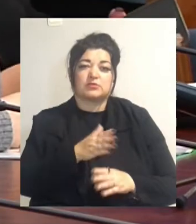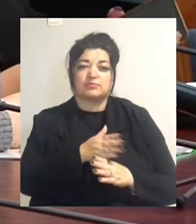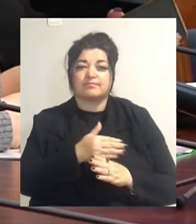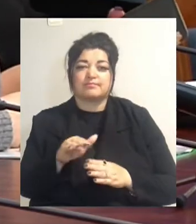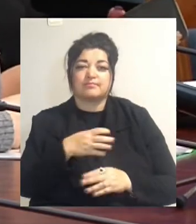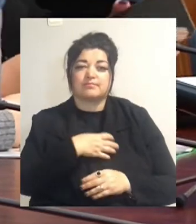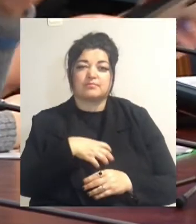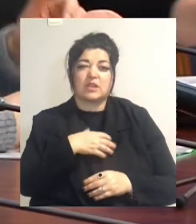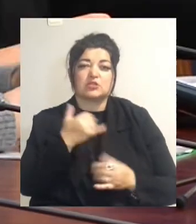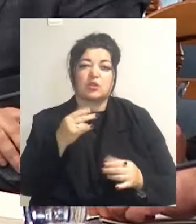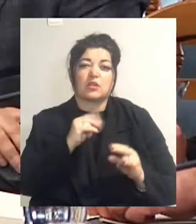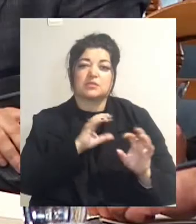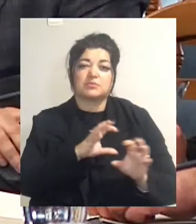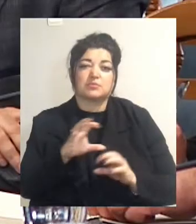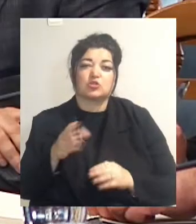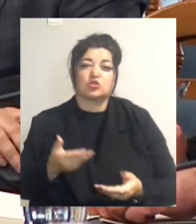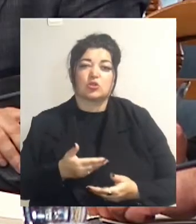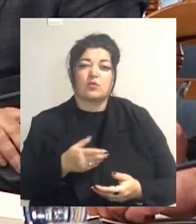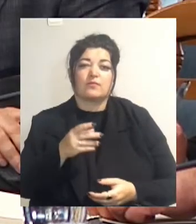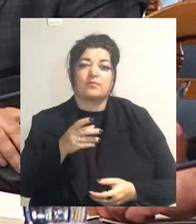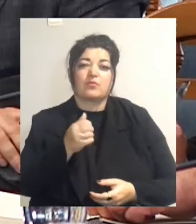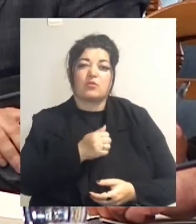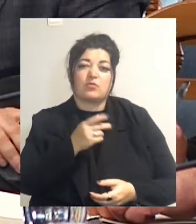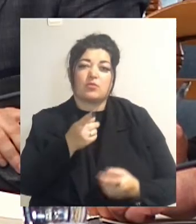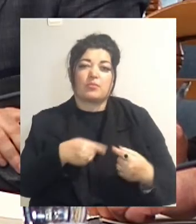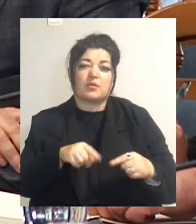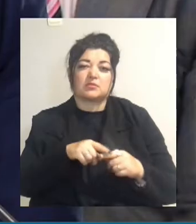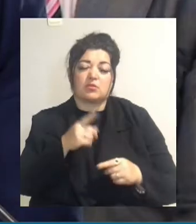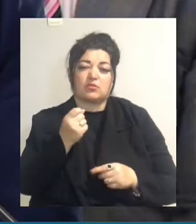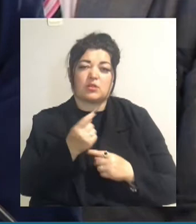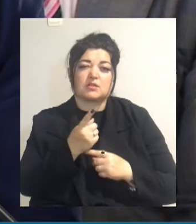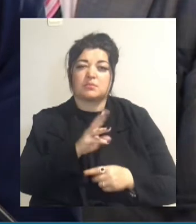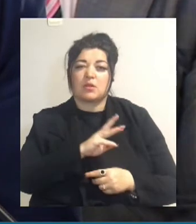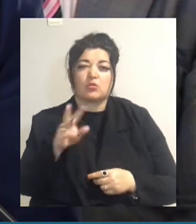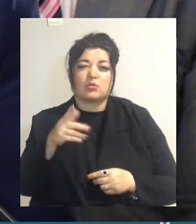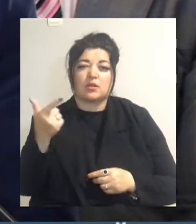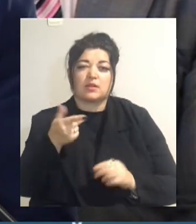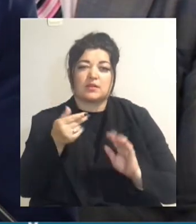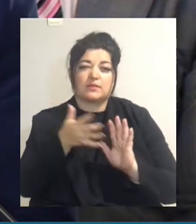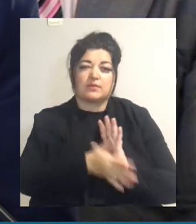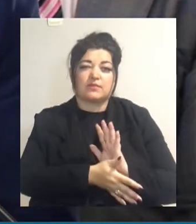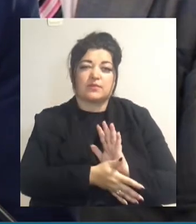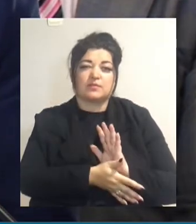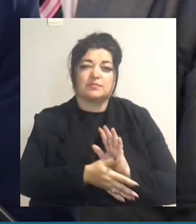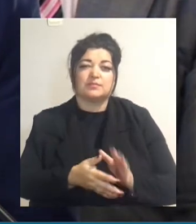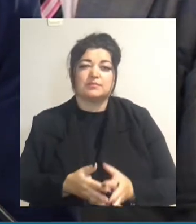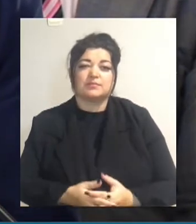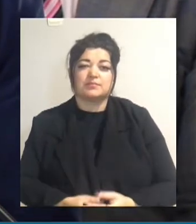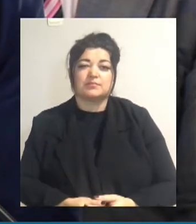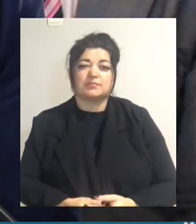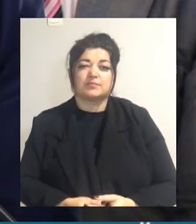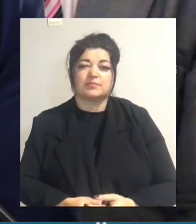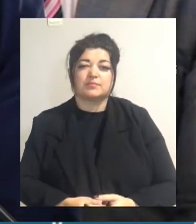забезпечення житлом військових обласна рада витратить 111 мільйонів гривень. На текущий рік місні бюджети предусмотріли 50